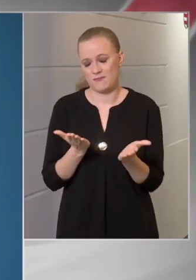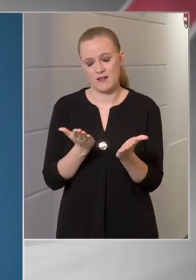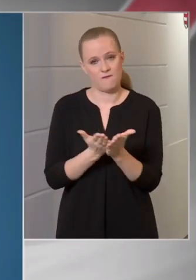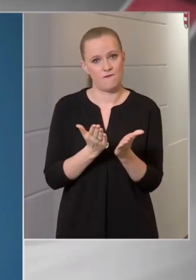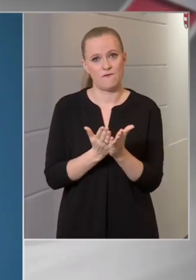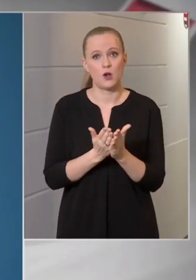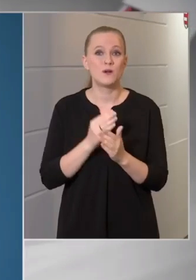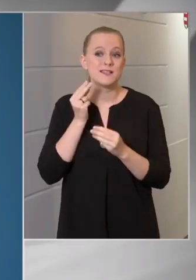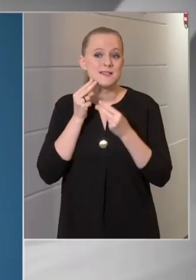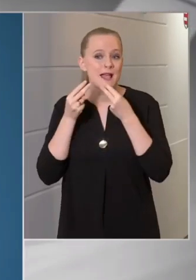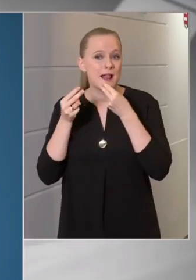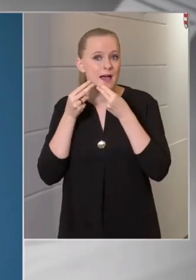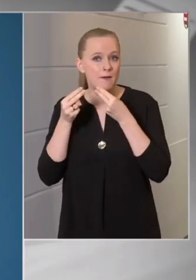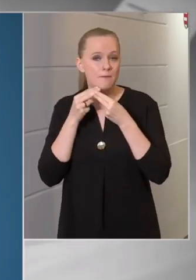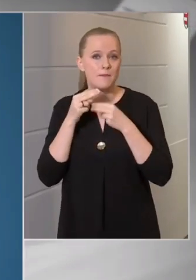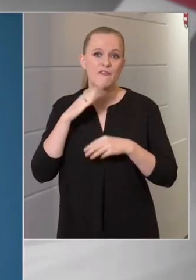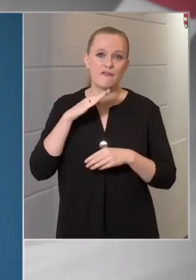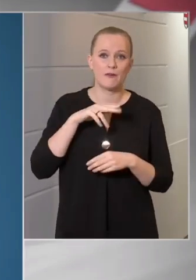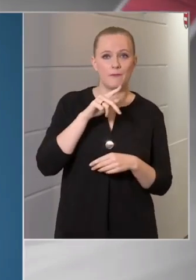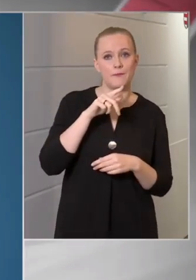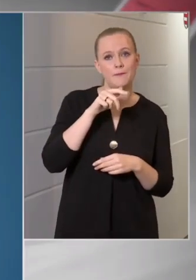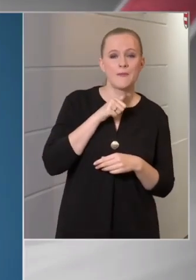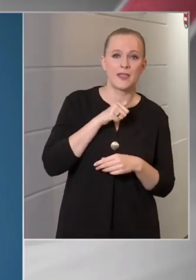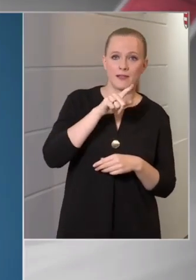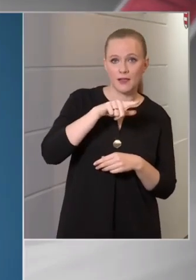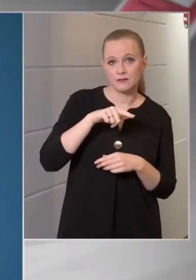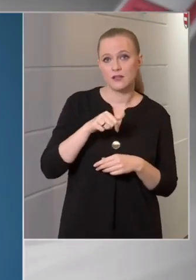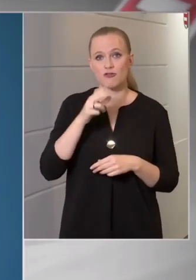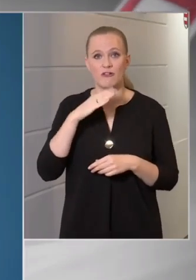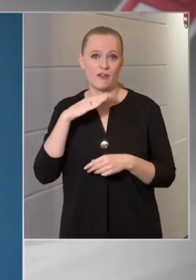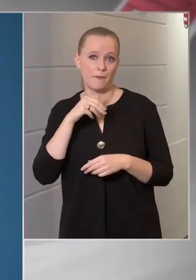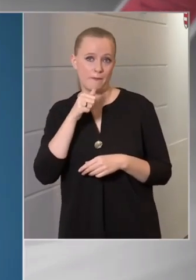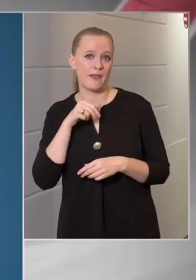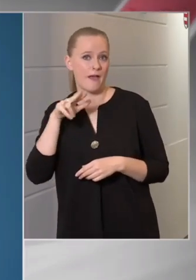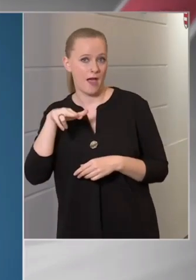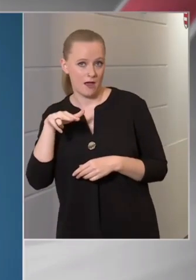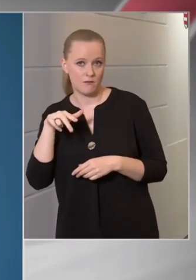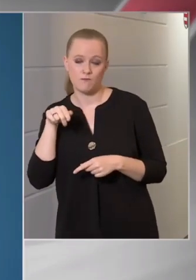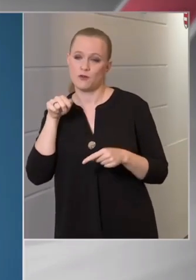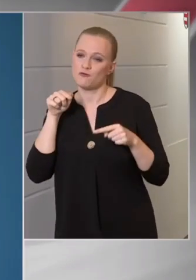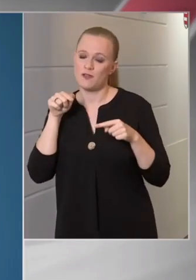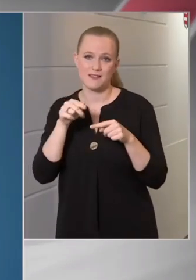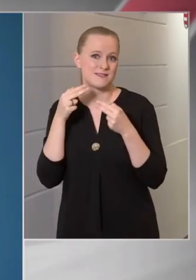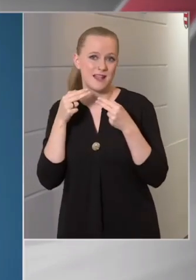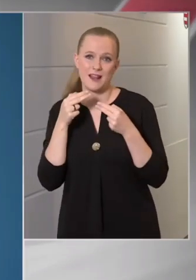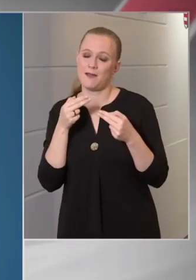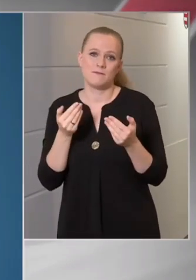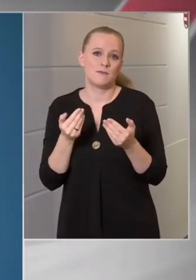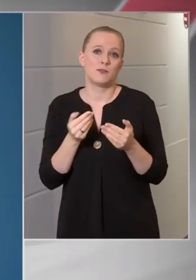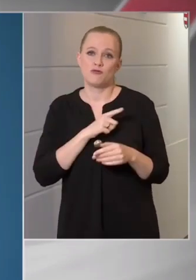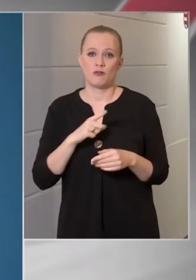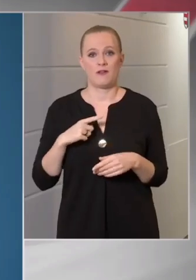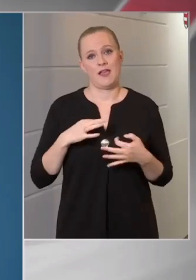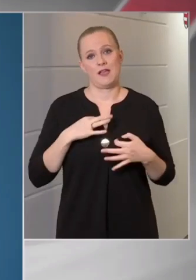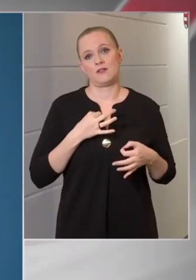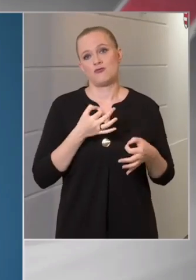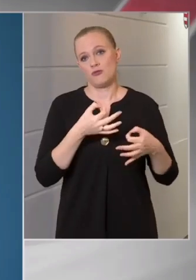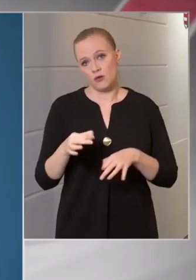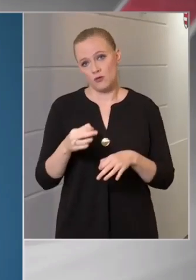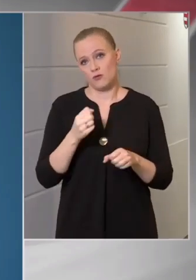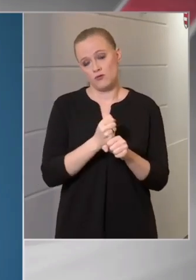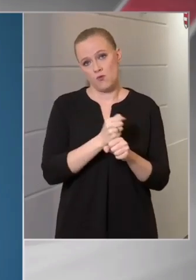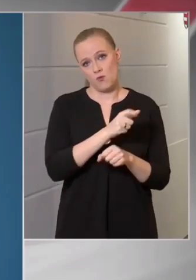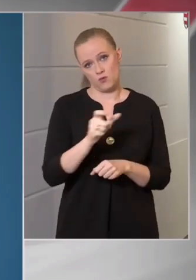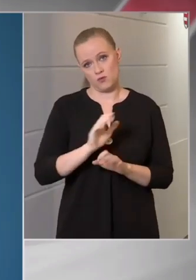FFP2-es, 3-as maszk. Ez az egészségügyi személyzet számára fenntartott és